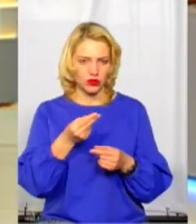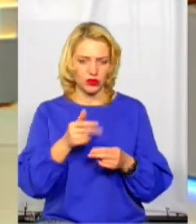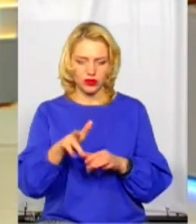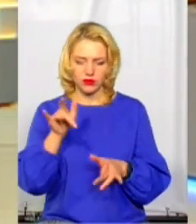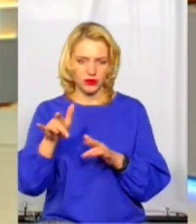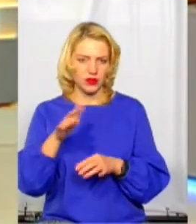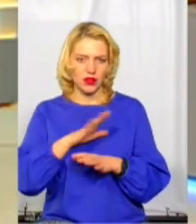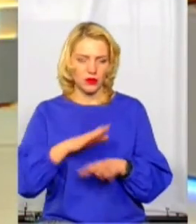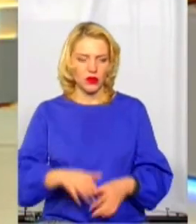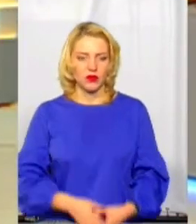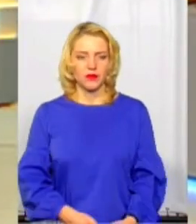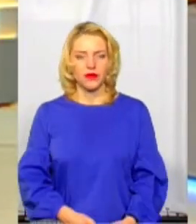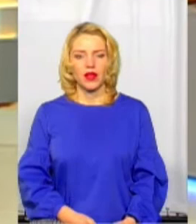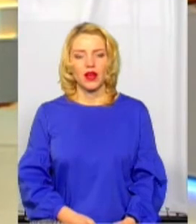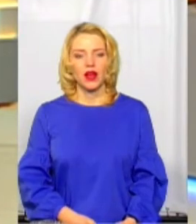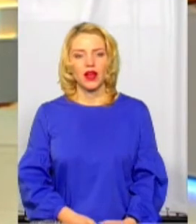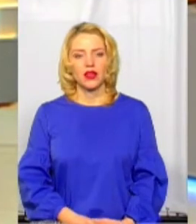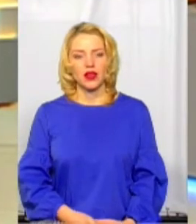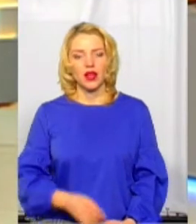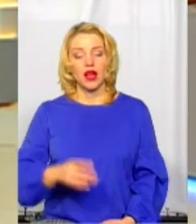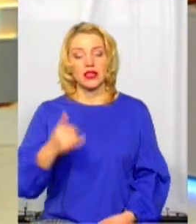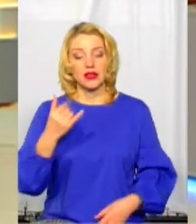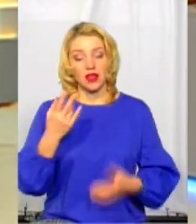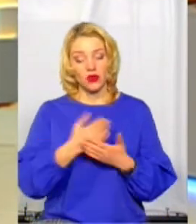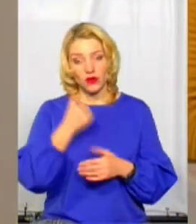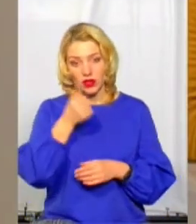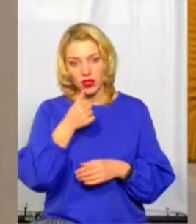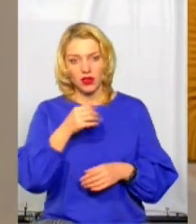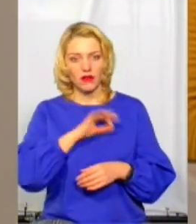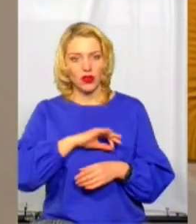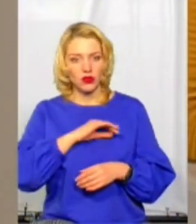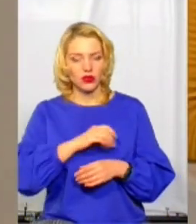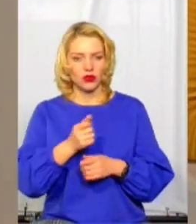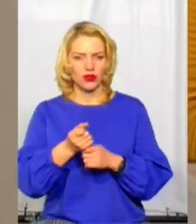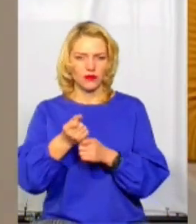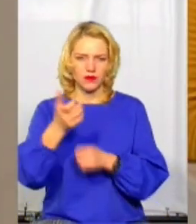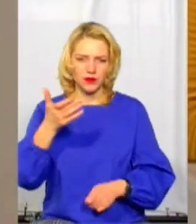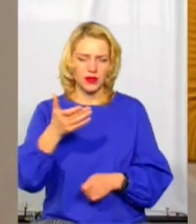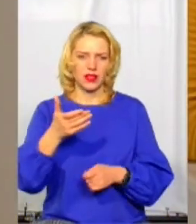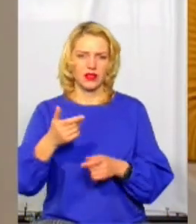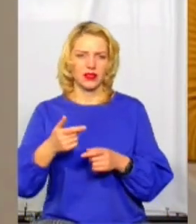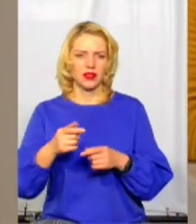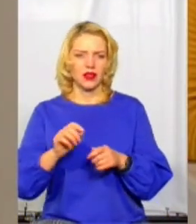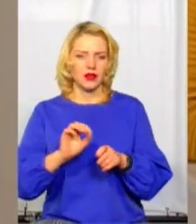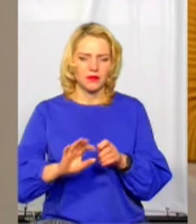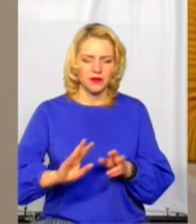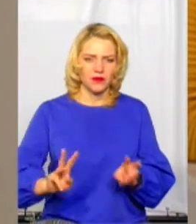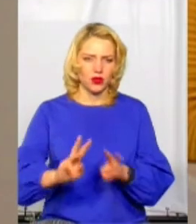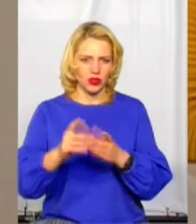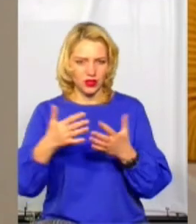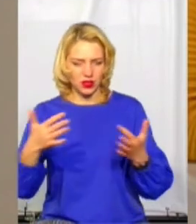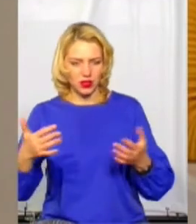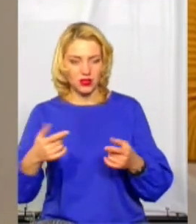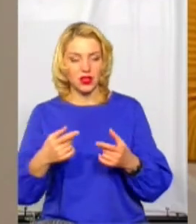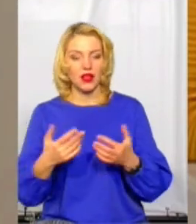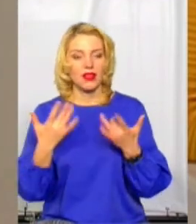використовуються бенгальські вогні, петарди. Скажіть, будь ласка, наскільки це взагалі допустимо використовувати в таких